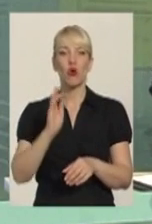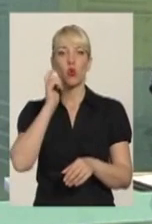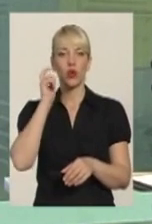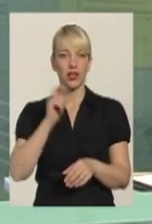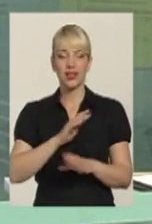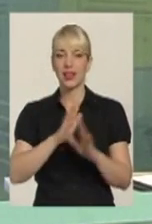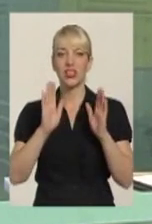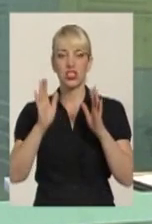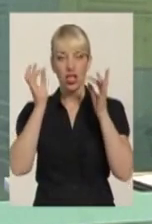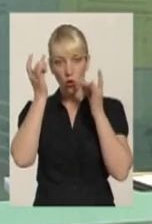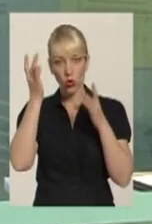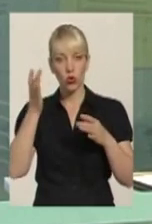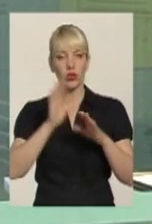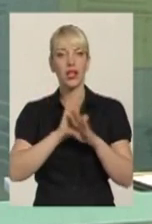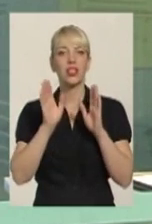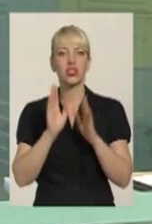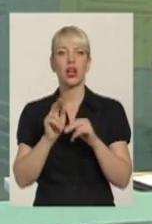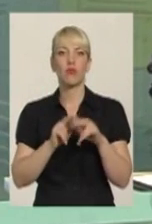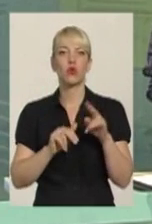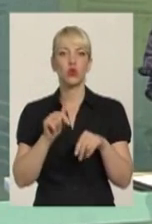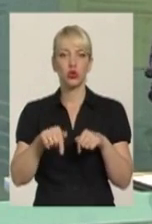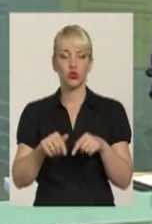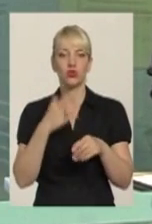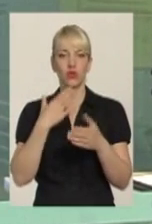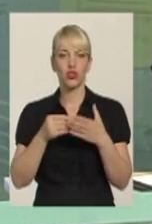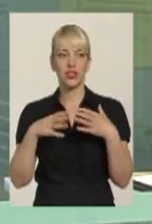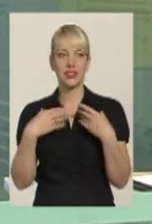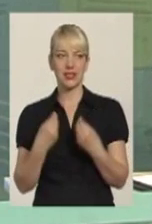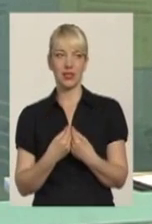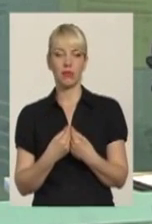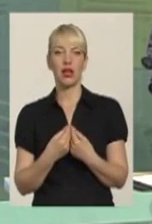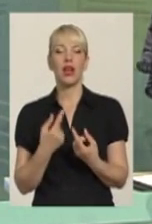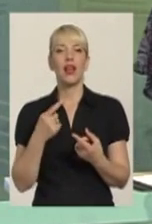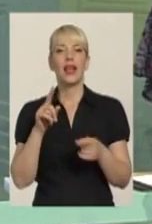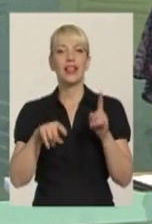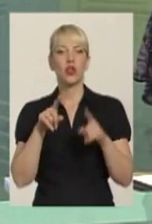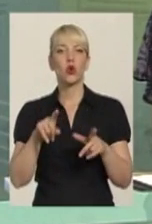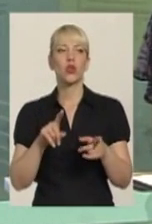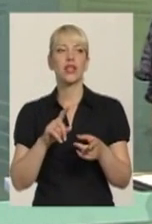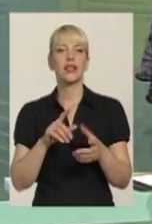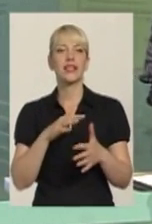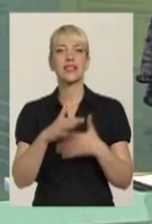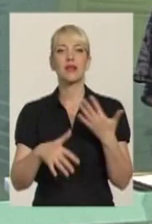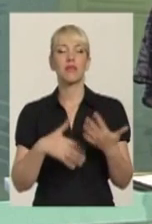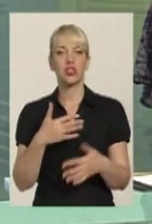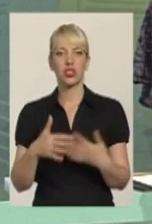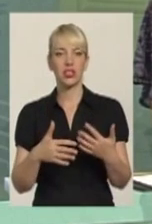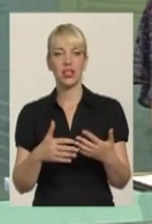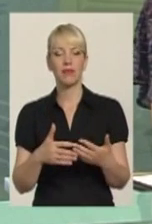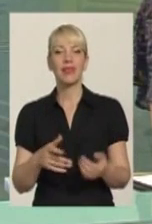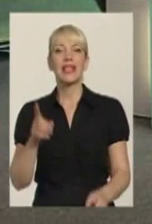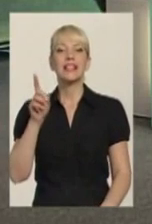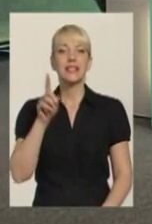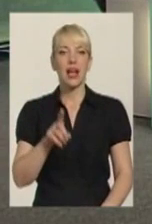лише перебуваючи, живучи тут, будуючи тут свої сім'ї, інколи навіть змішані з українцями, саме стати